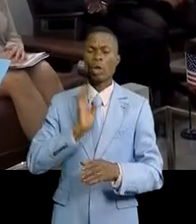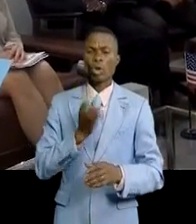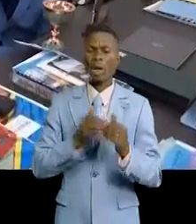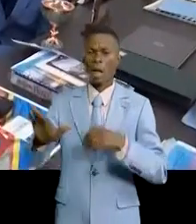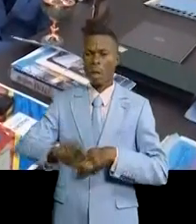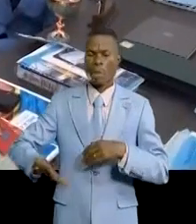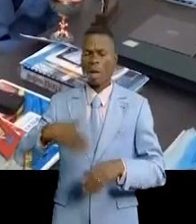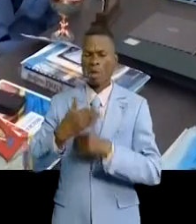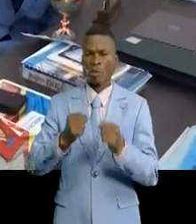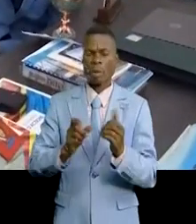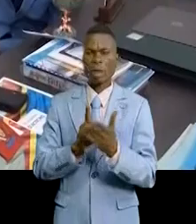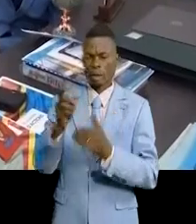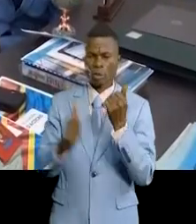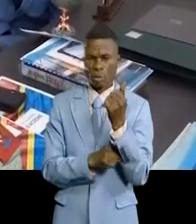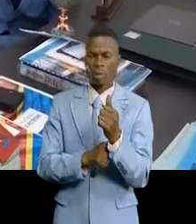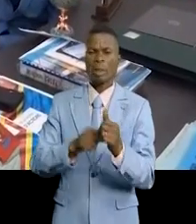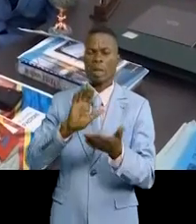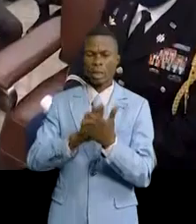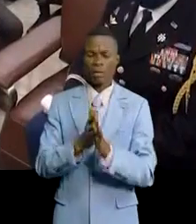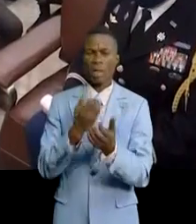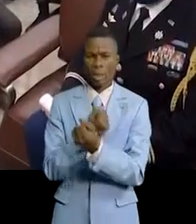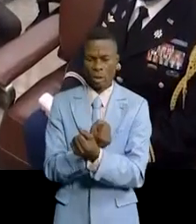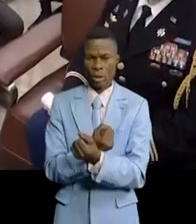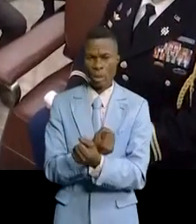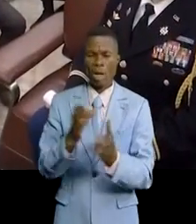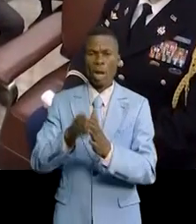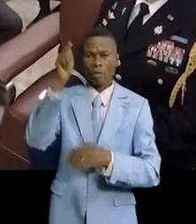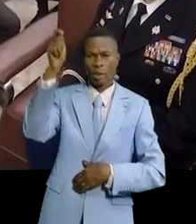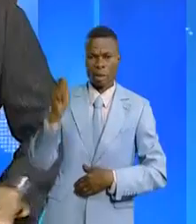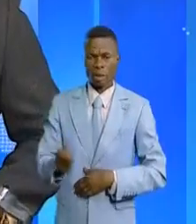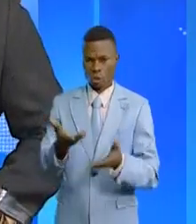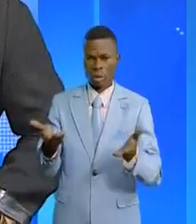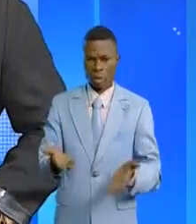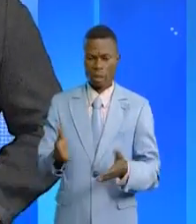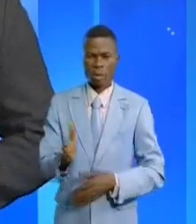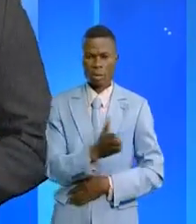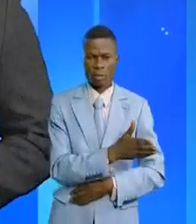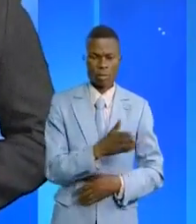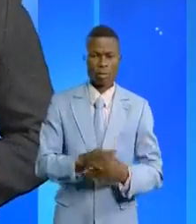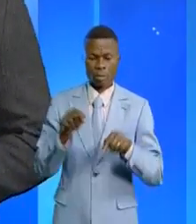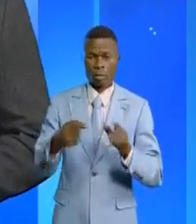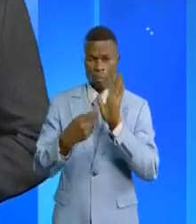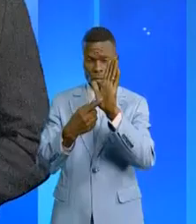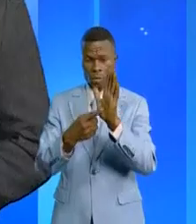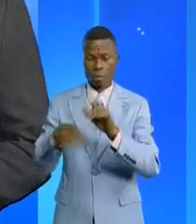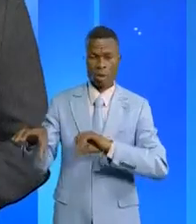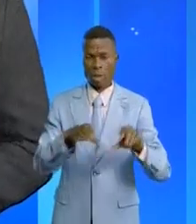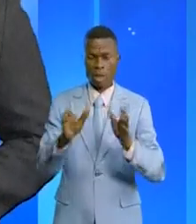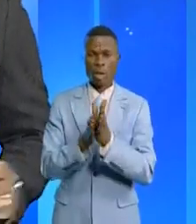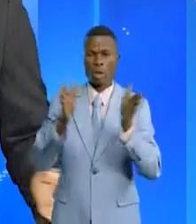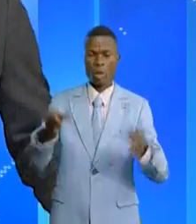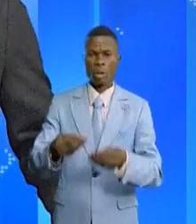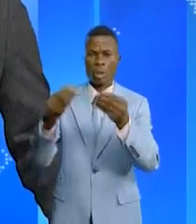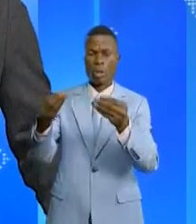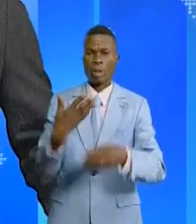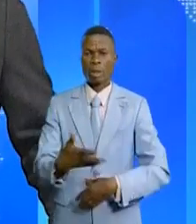pour que les droits humains soient respectés par les forces loyalistes. Suivez à présent cette cérémonie officielle de remise